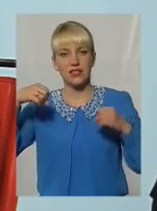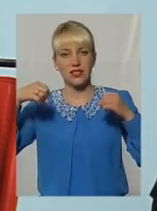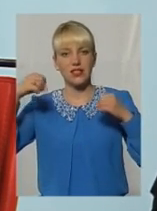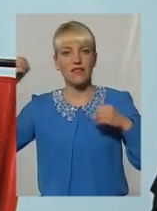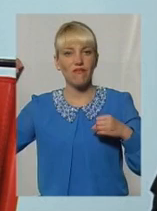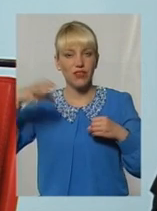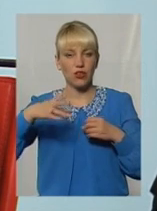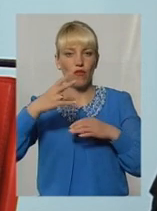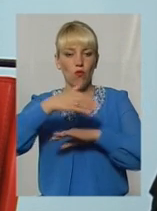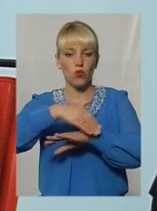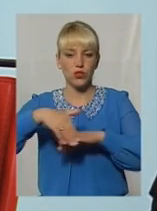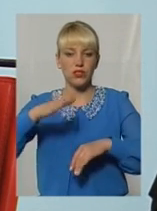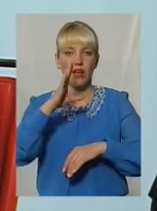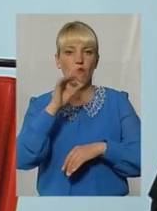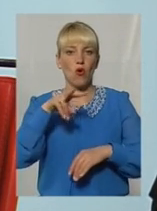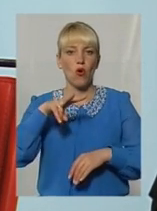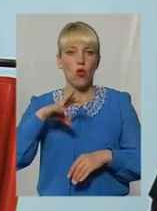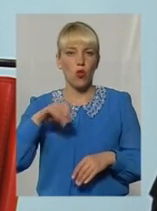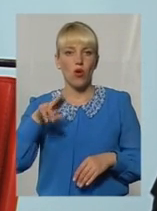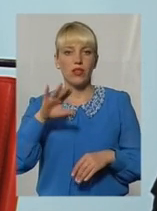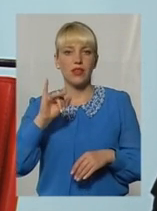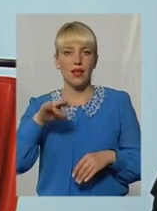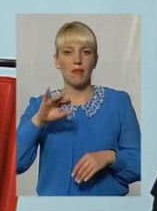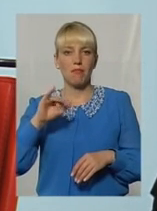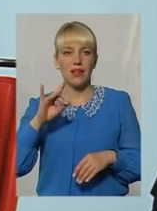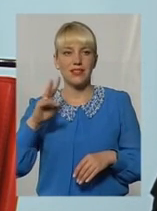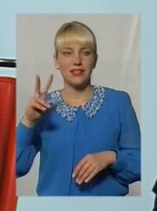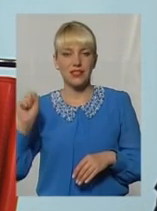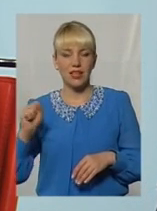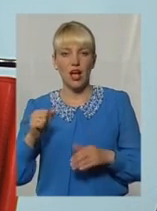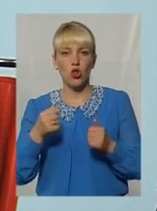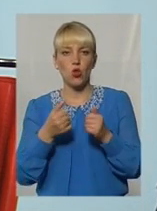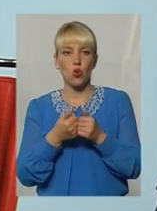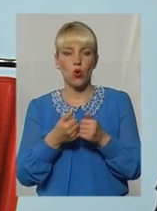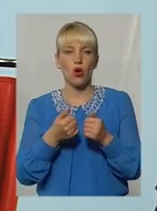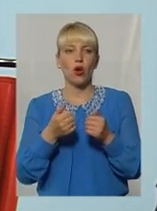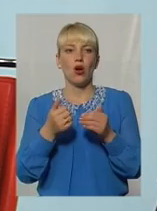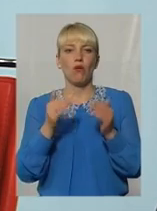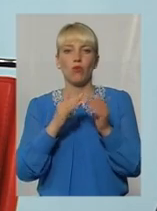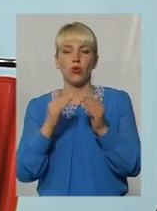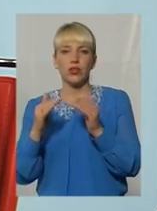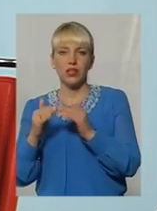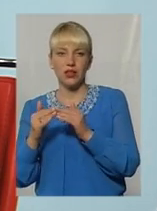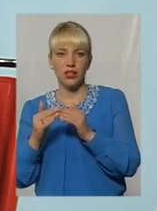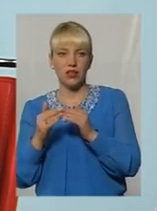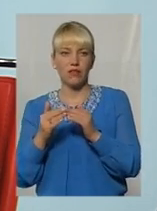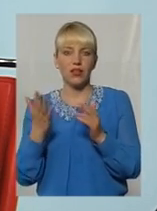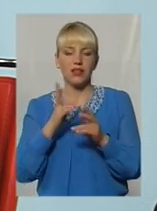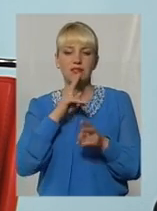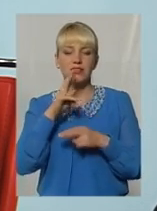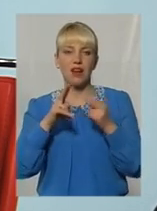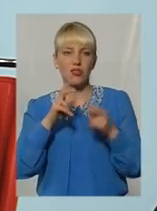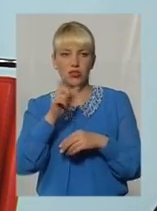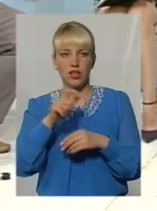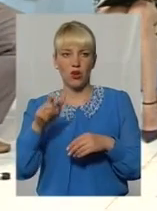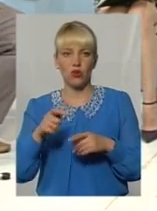Володимирській, ну, мені здається, до будинків, з яких могли би скаржитися люди, там досить велика відстань, і не